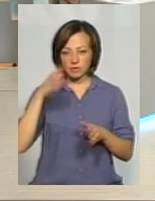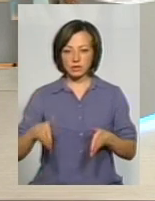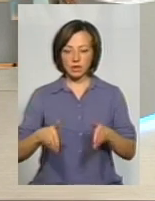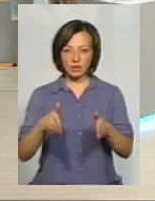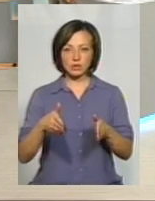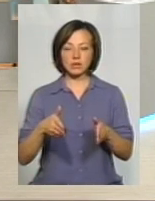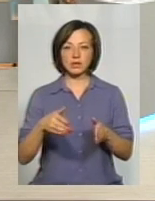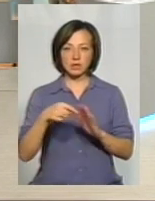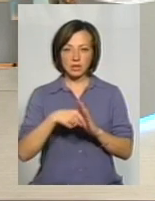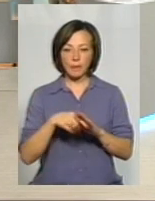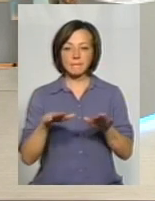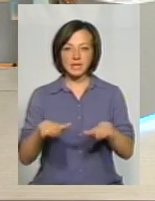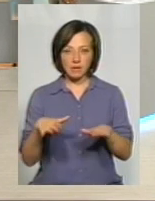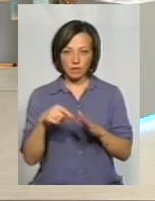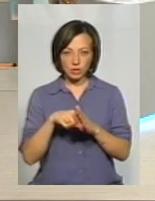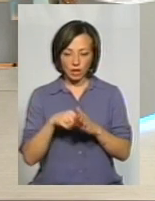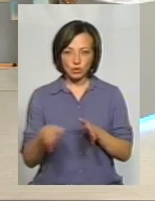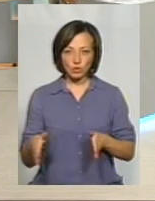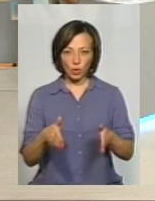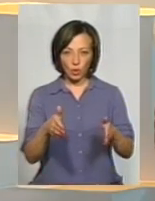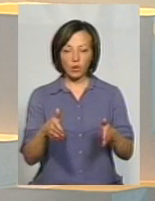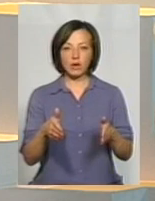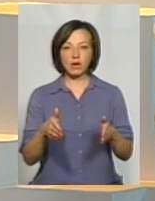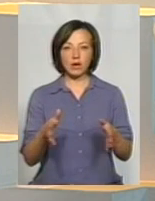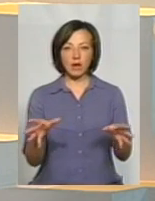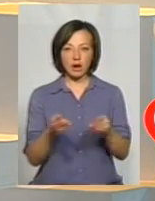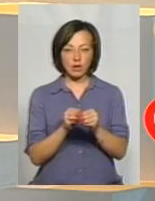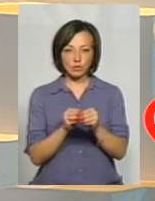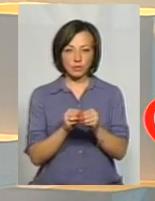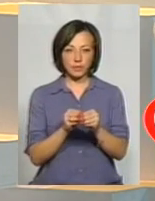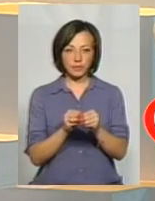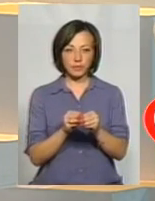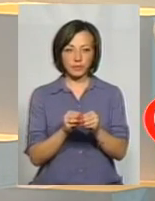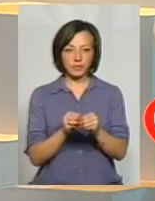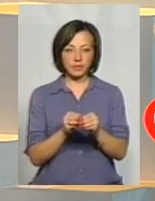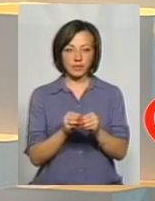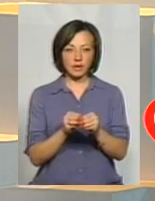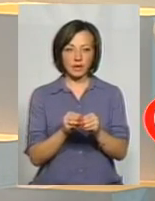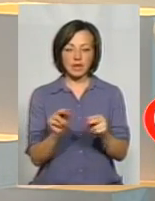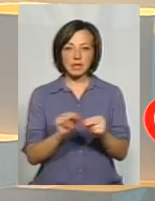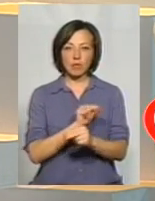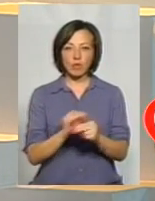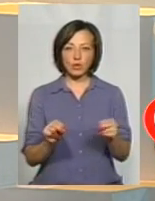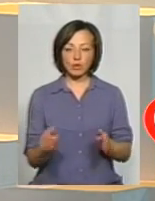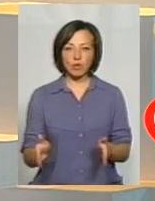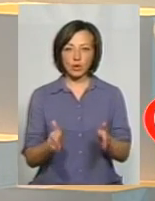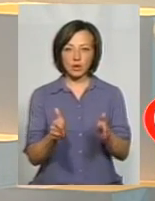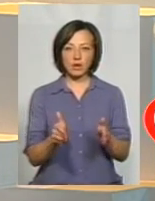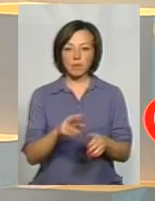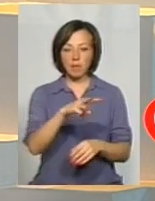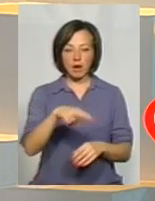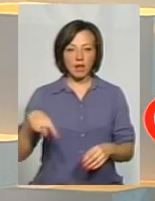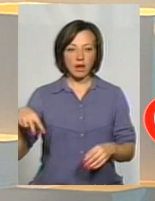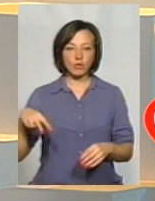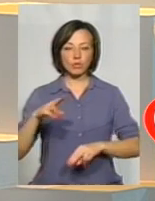вже знаю, що і на дорогах місцевого значення, разом з ремонтом доріг паралельно будувати